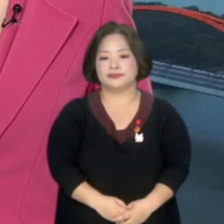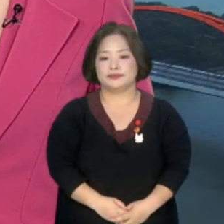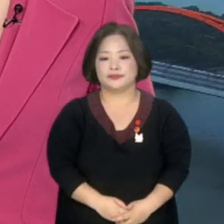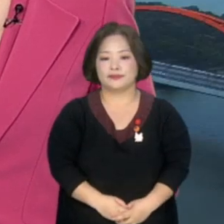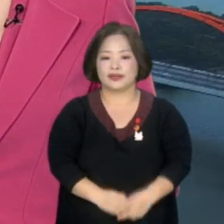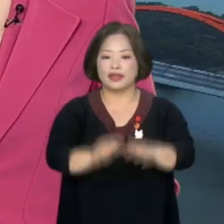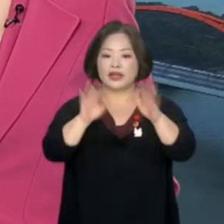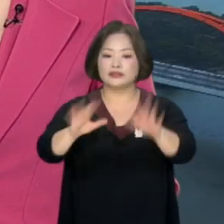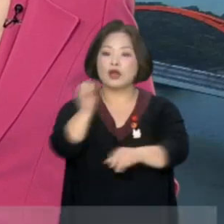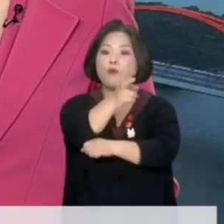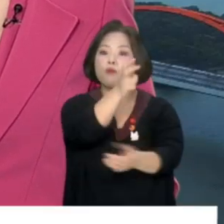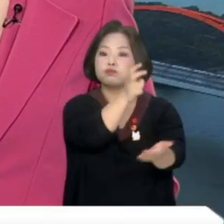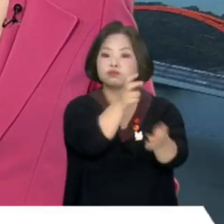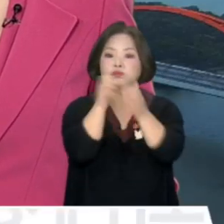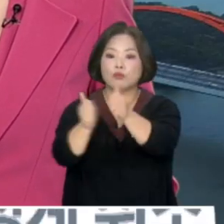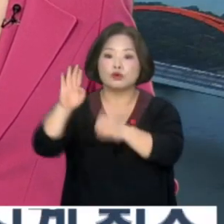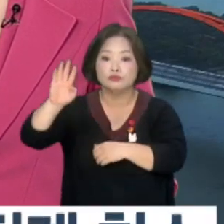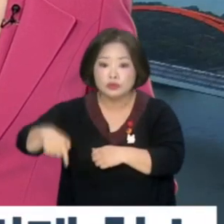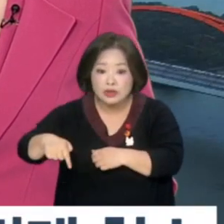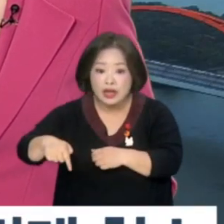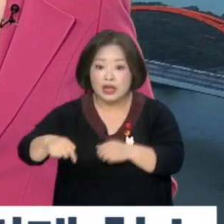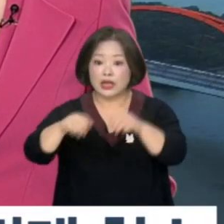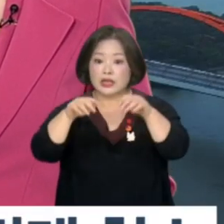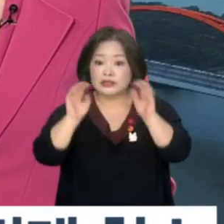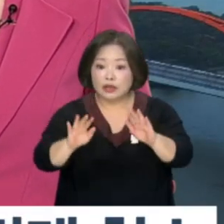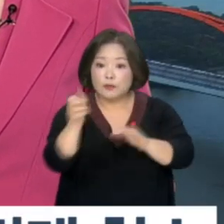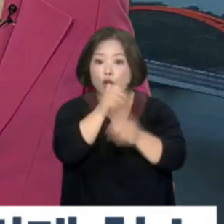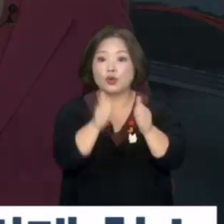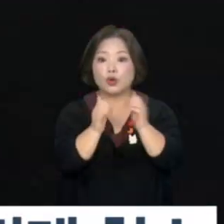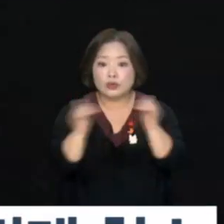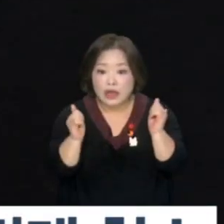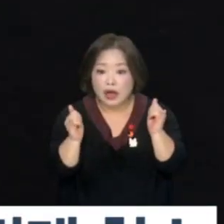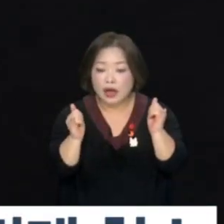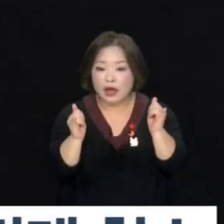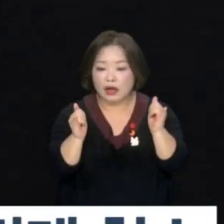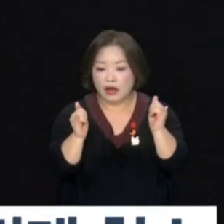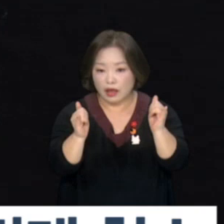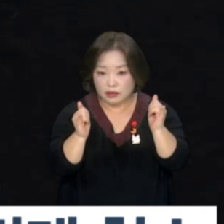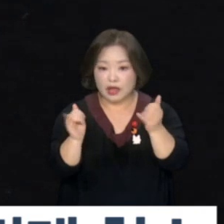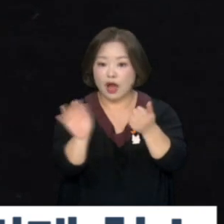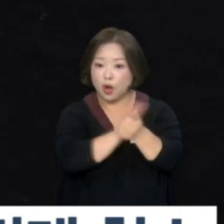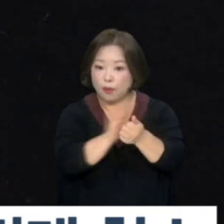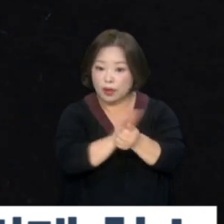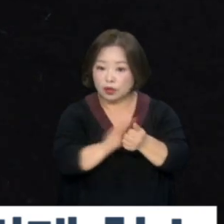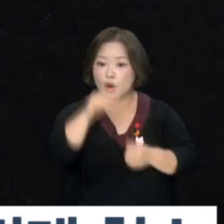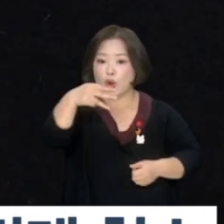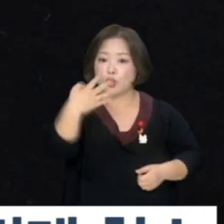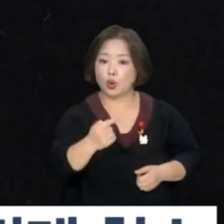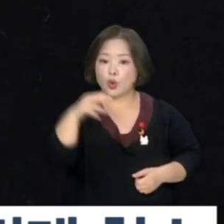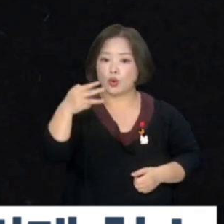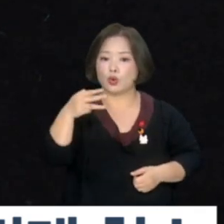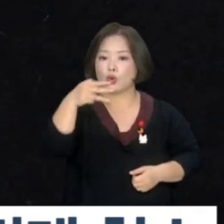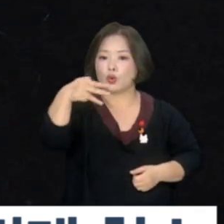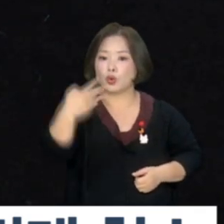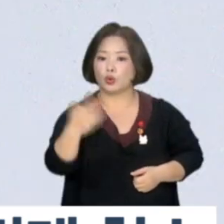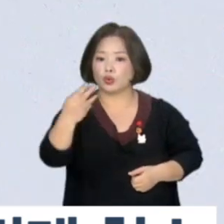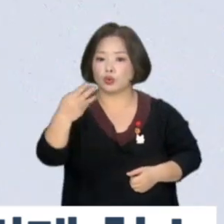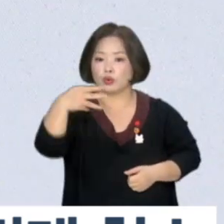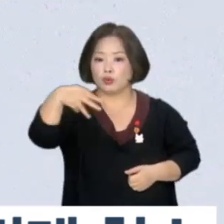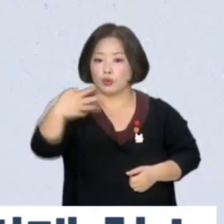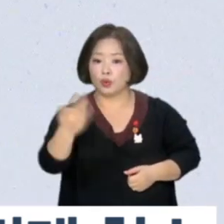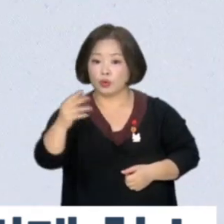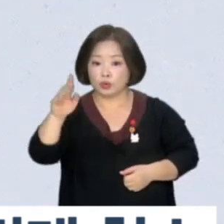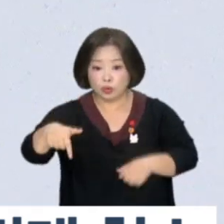법무부가 법률서비스 플랫폼 로톡 가입 변호사 123명에 대한 대한변호사협회의 징계 처분을 취소했습니다.